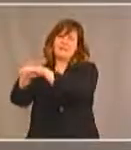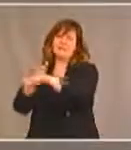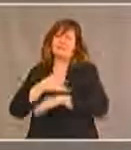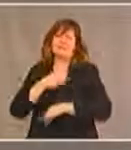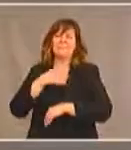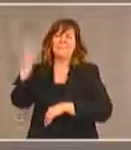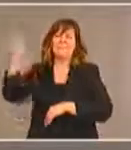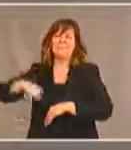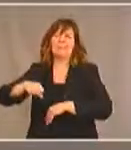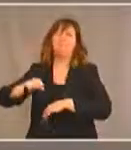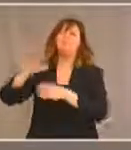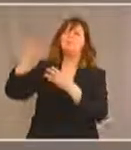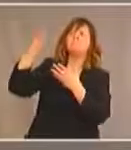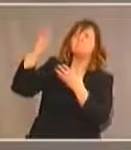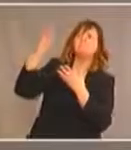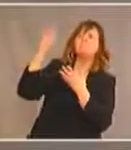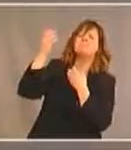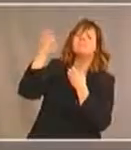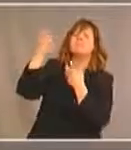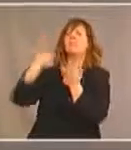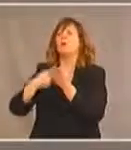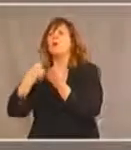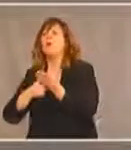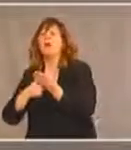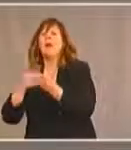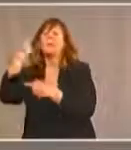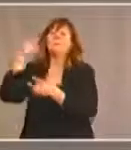des renseignements, des commentaires, pardon.